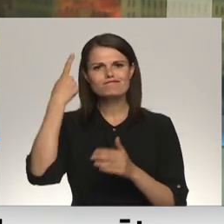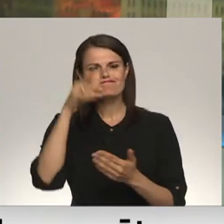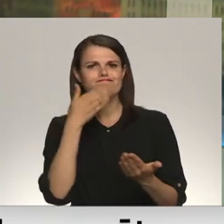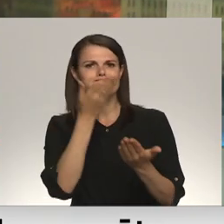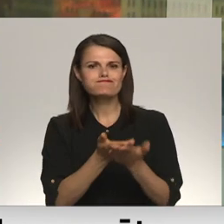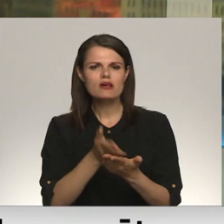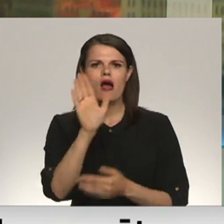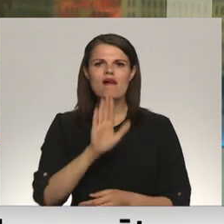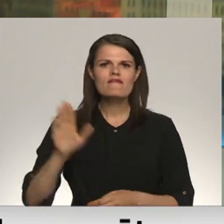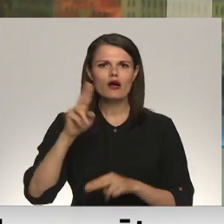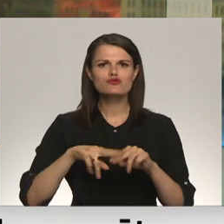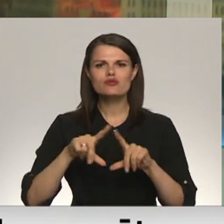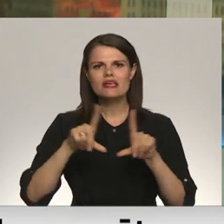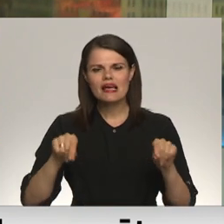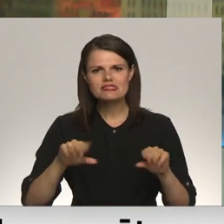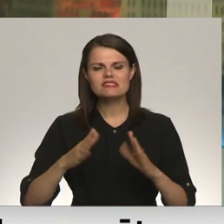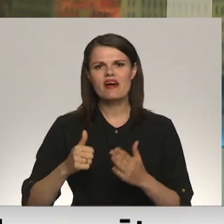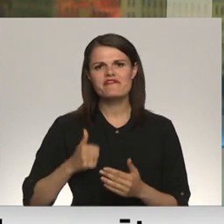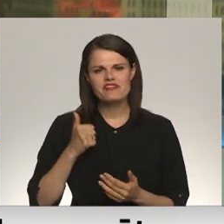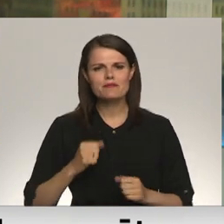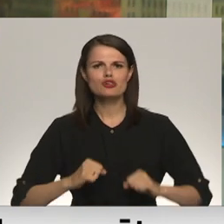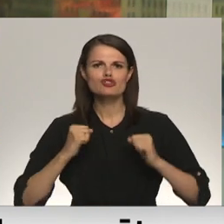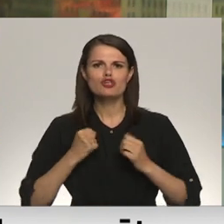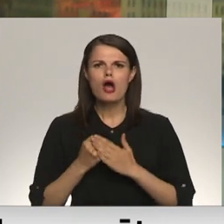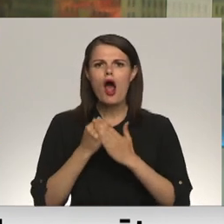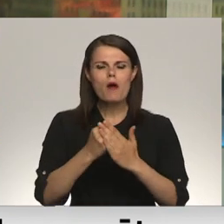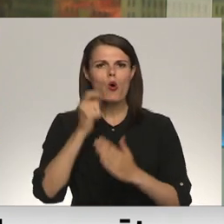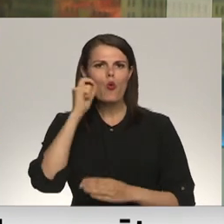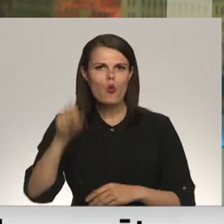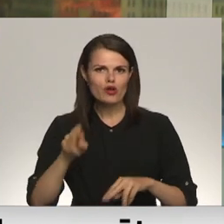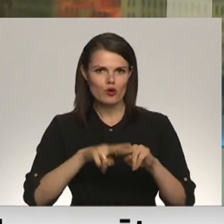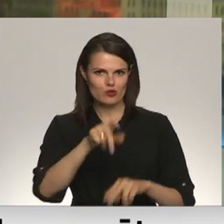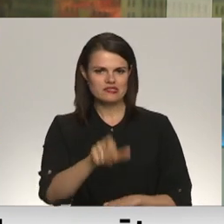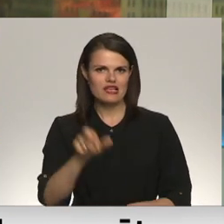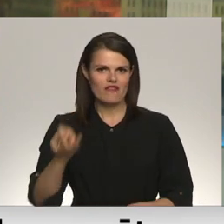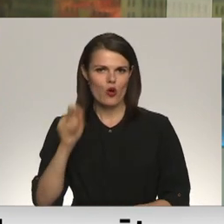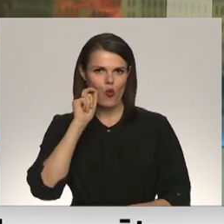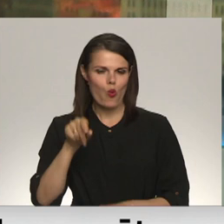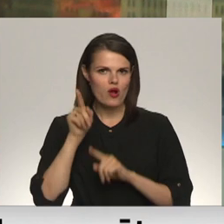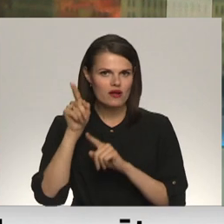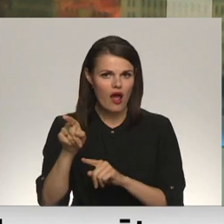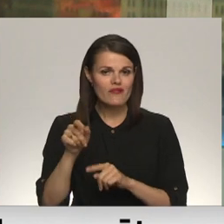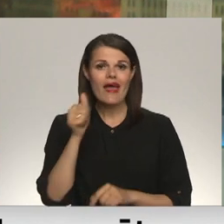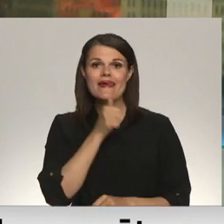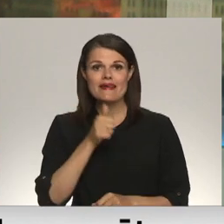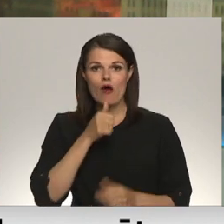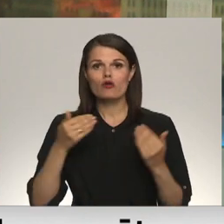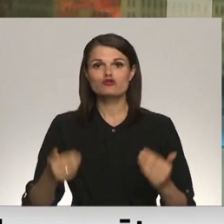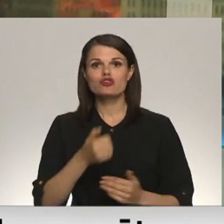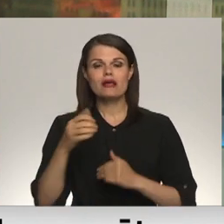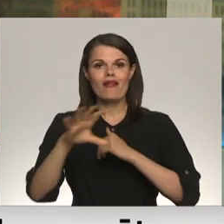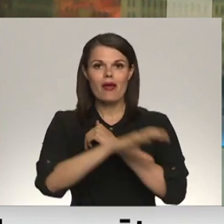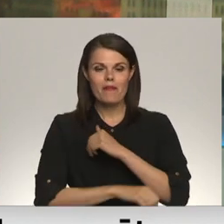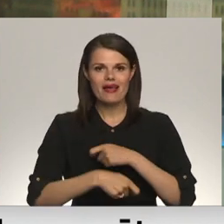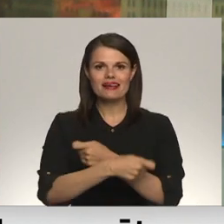valstis un to institūcijas vai uzņēmumi cenšas atbalstīt Ukrajinu un tā stautu. Igaunijā šā gada beigās izdos īpašu